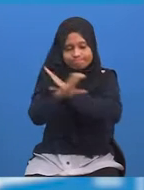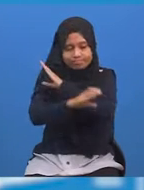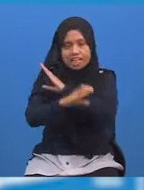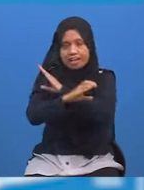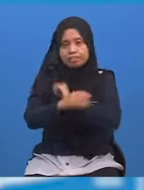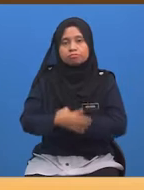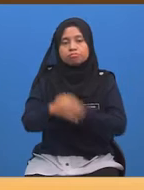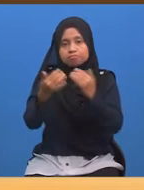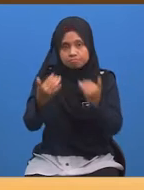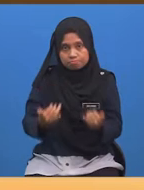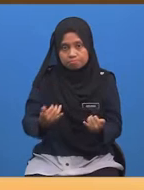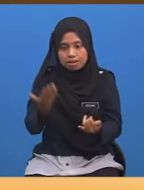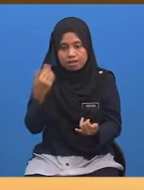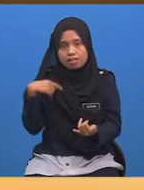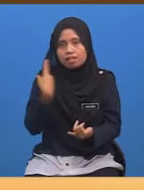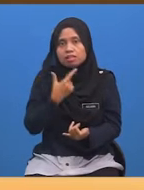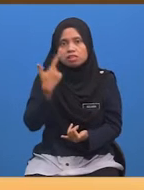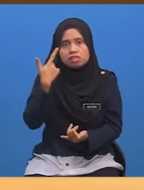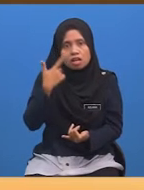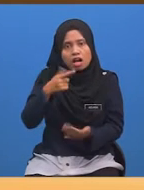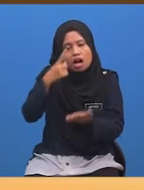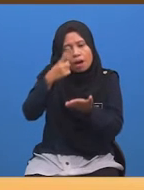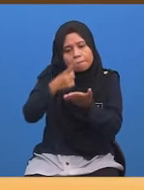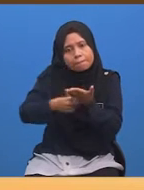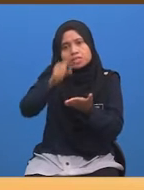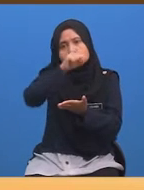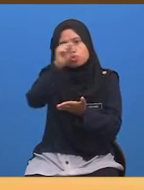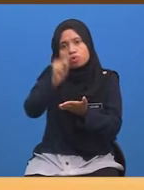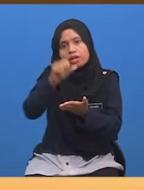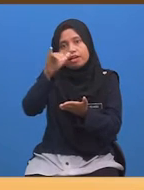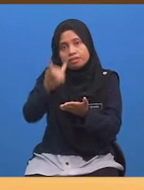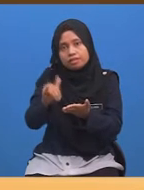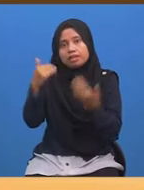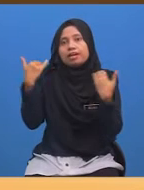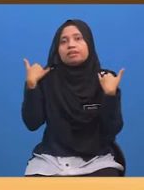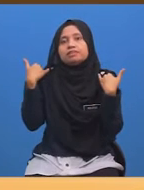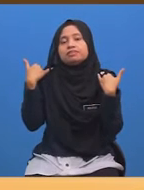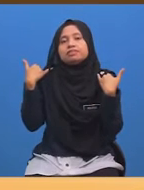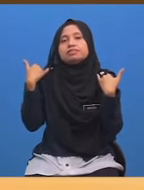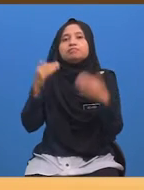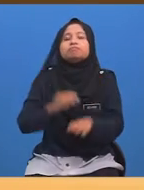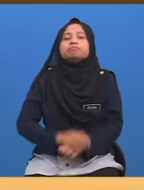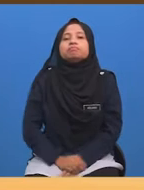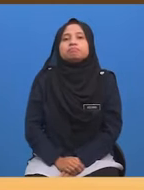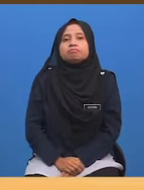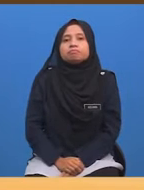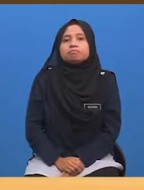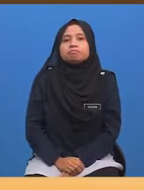Sekarang, mari kita lihat Apakah soalan yang ada pada kad nombor 3